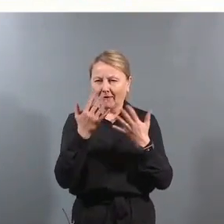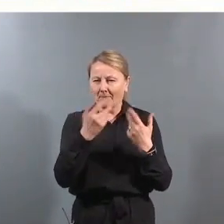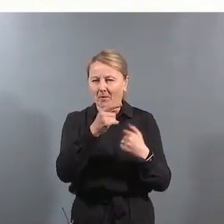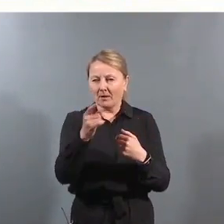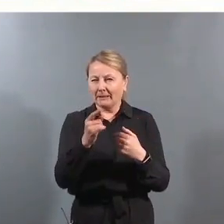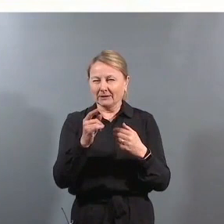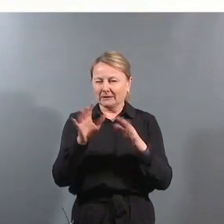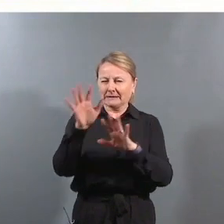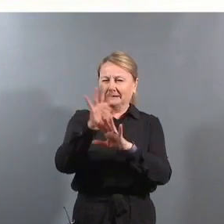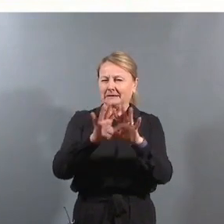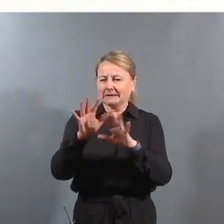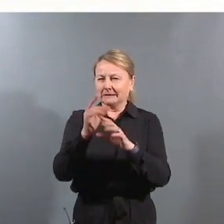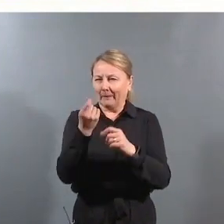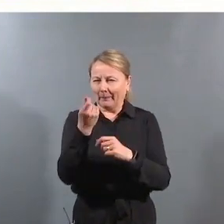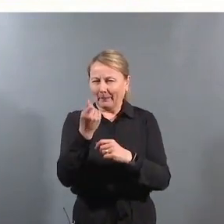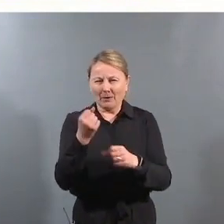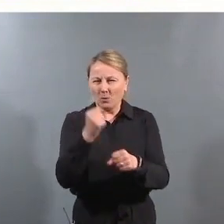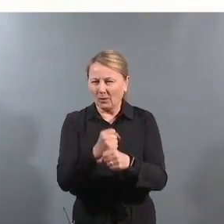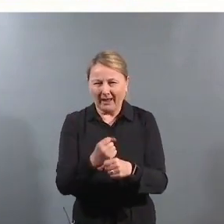blir diffust og lite konkret.